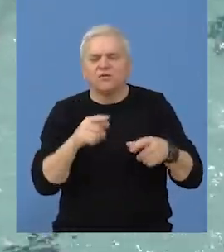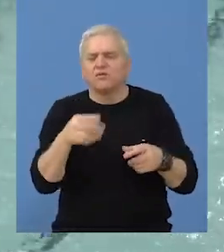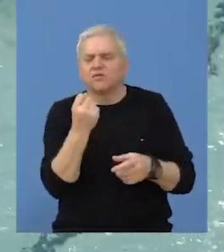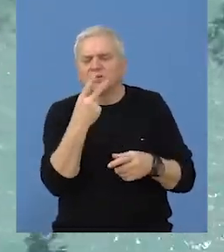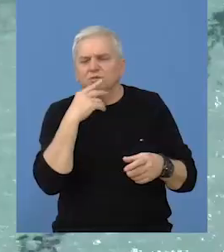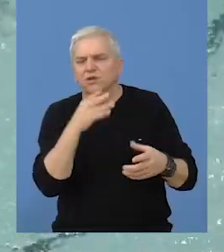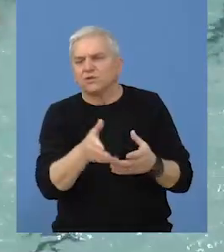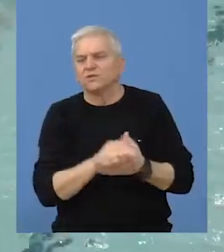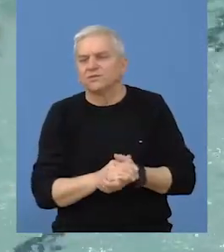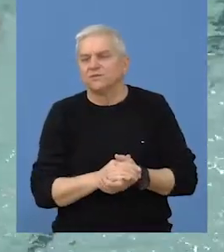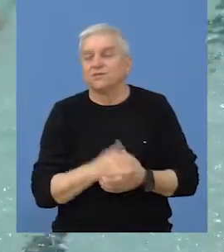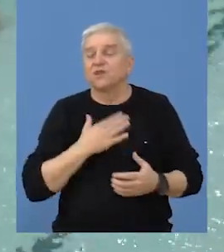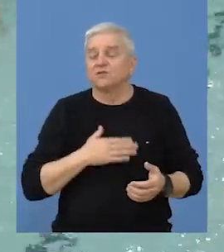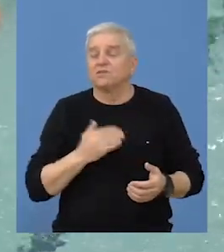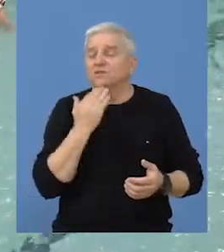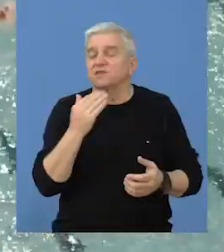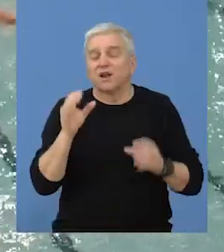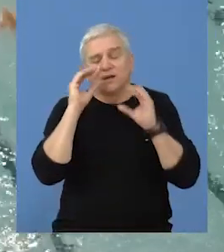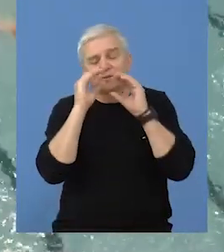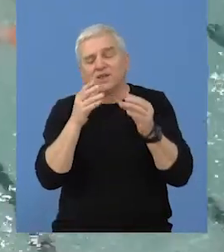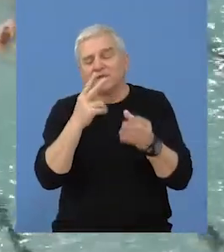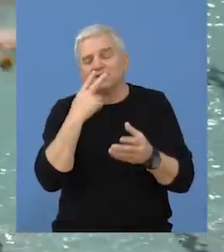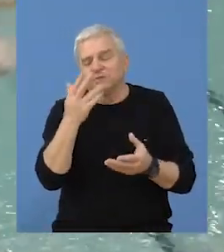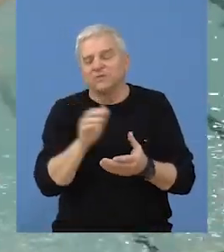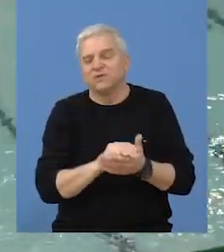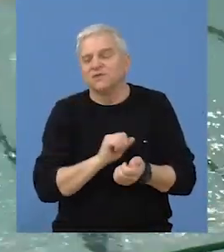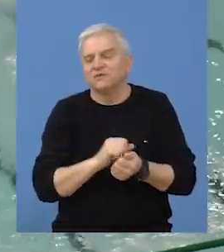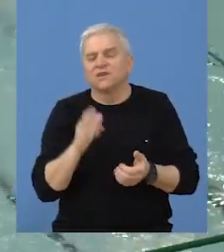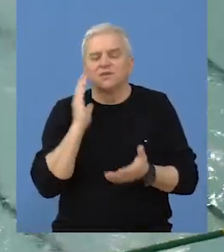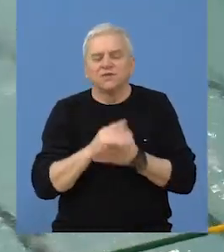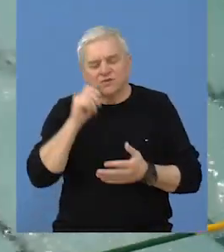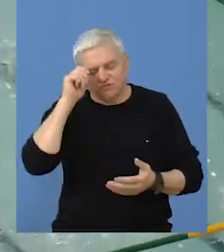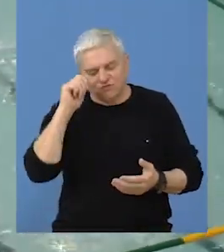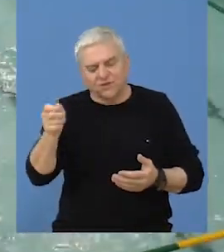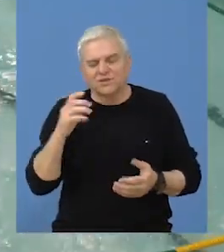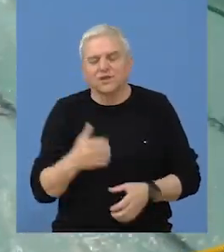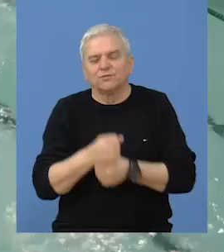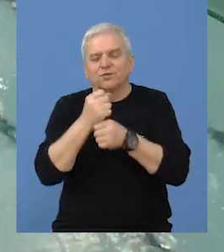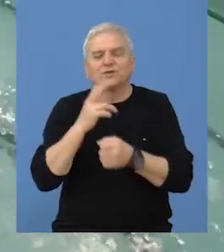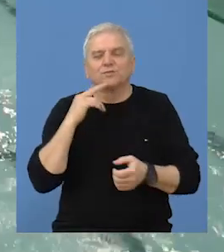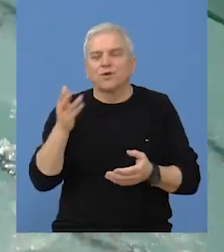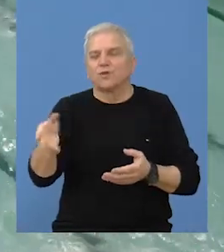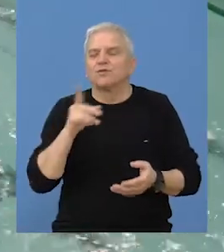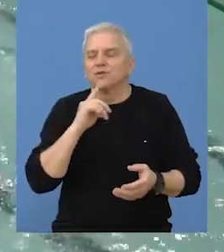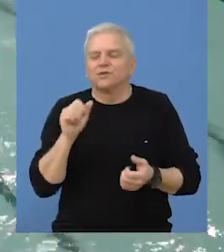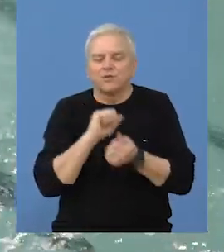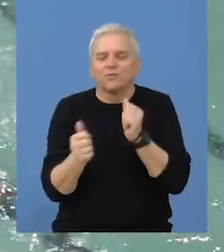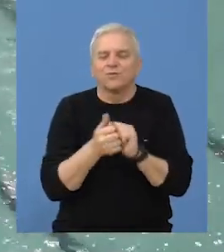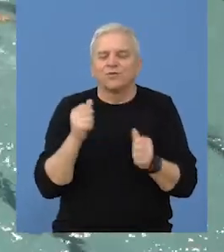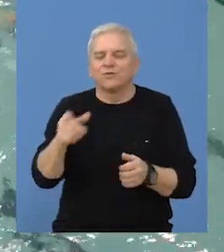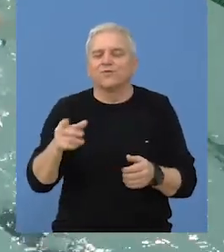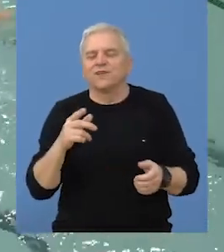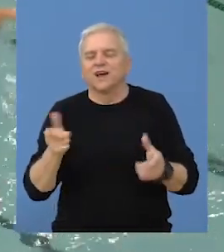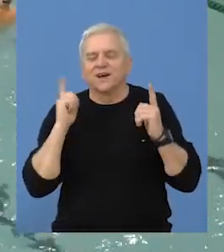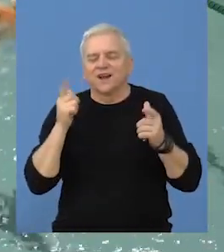golove golovi se broje tako da eto želeo bi se zahvalim publici stvarno svaka čast podržali su mumke koji